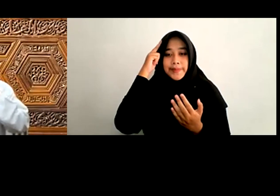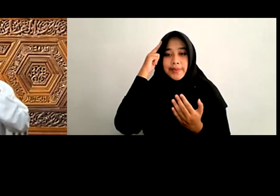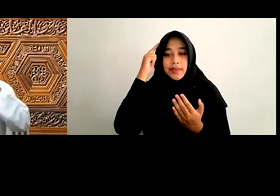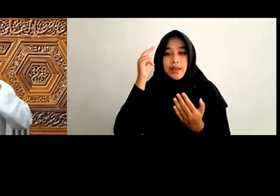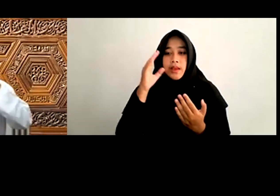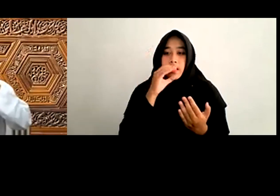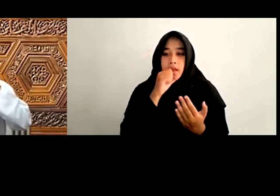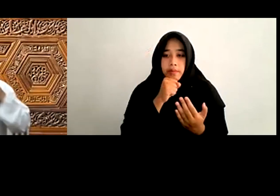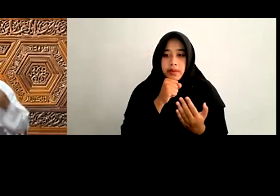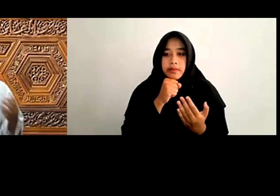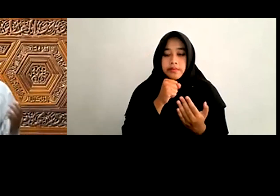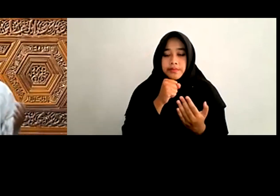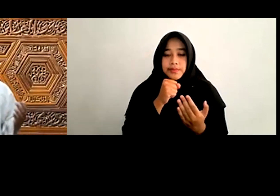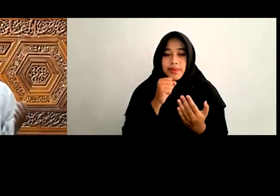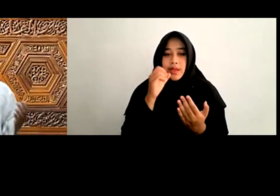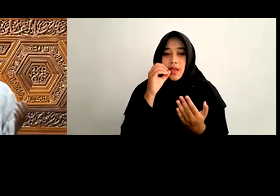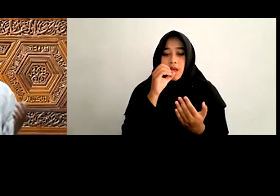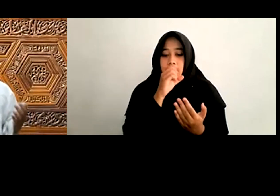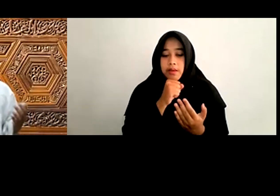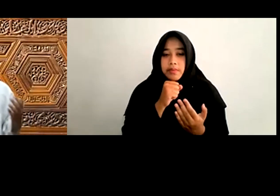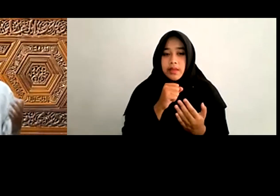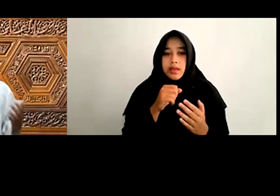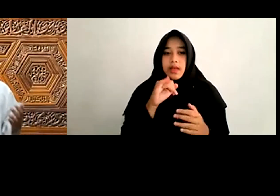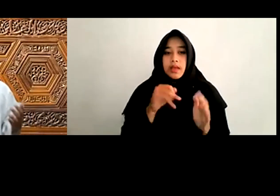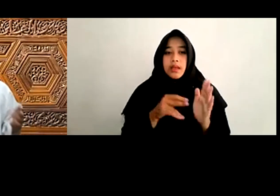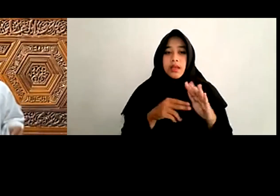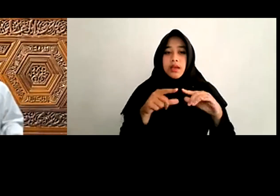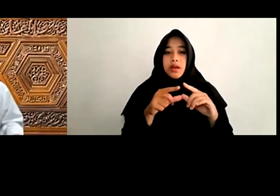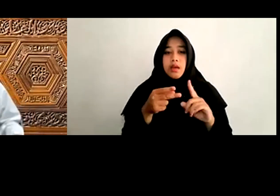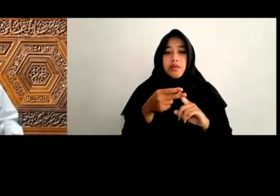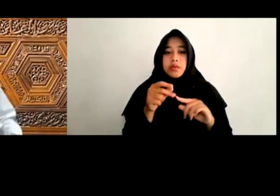minkum Dilwatahu Innahu Jawadun Karim Ra'u Furrah